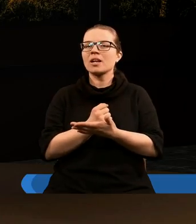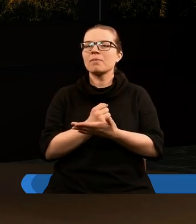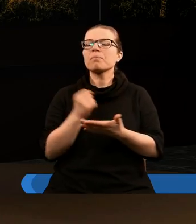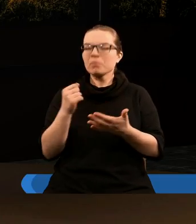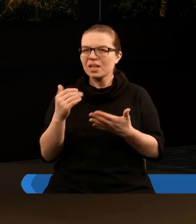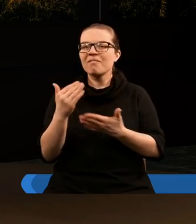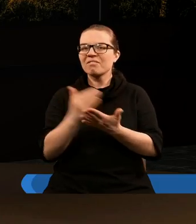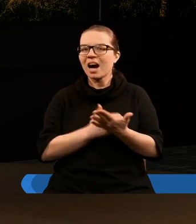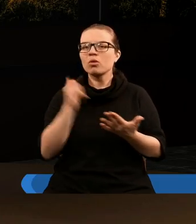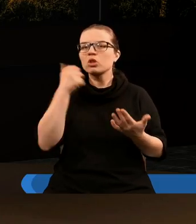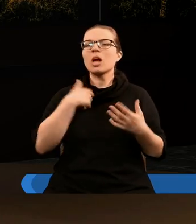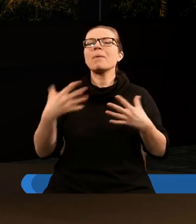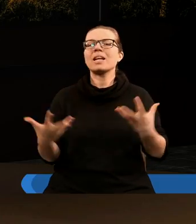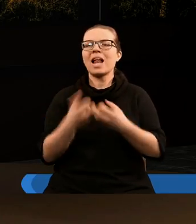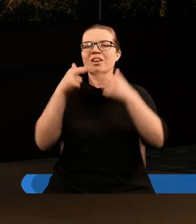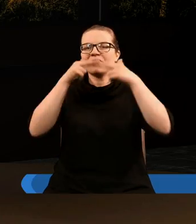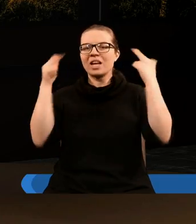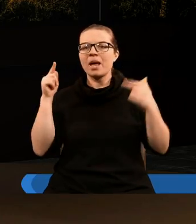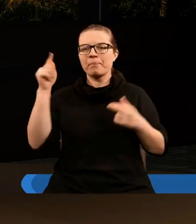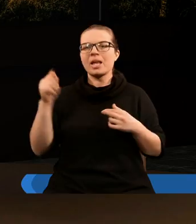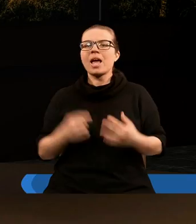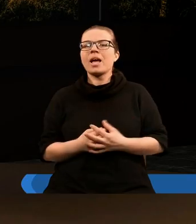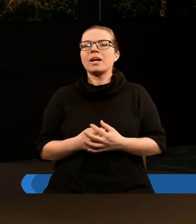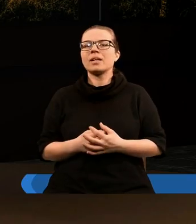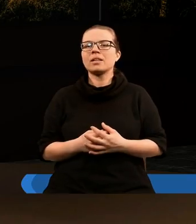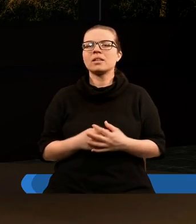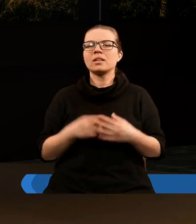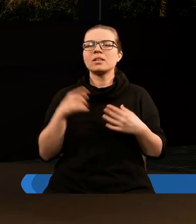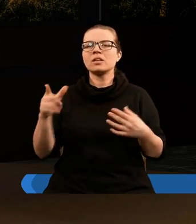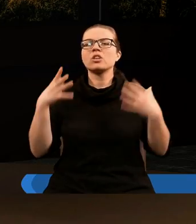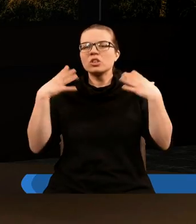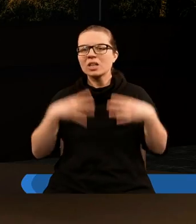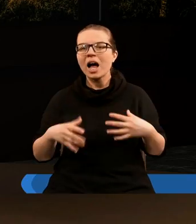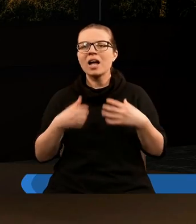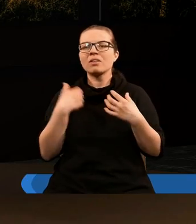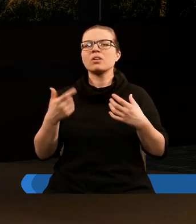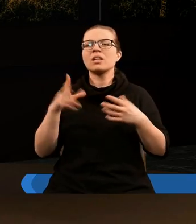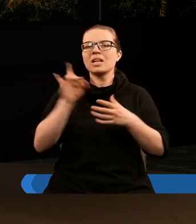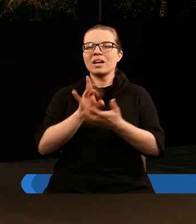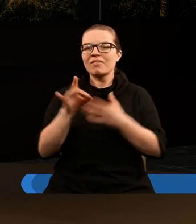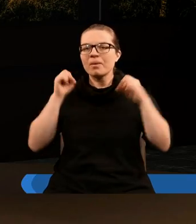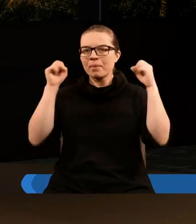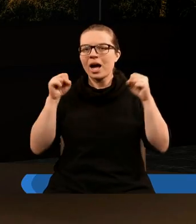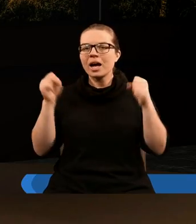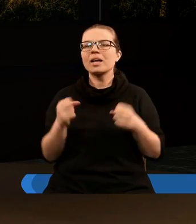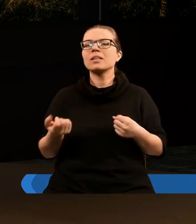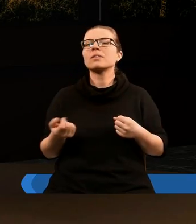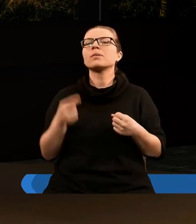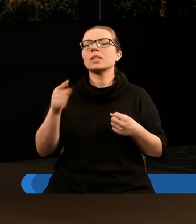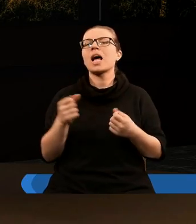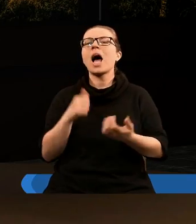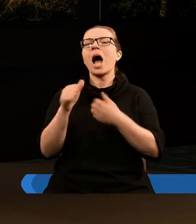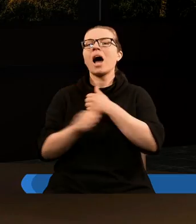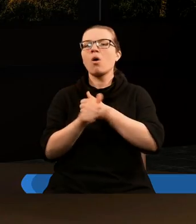konieczny warunek, aby znaleźć się w niebie, czyli wyprać swoje szaty i wybielić we krwi baranka. No i trzeci